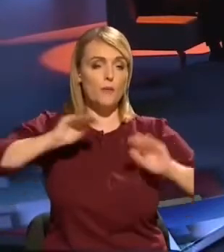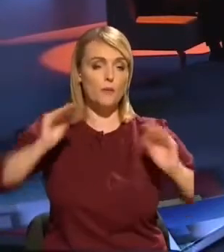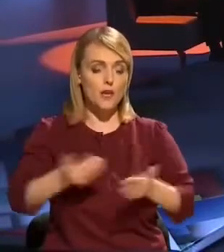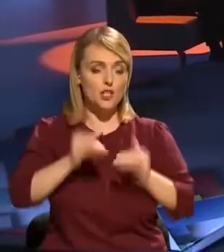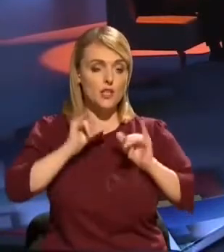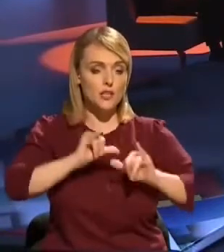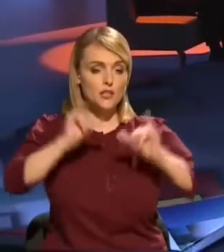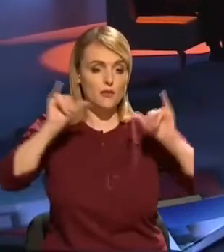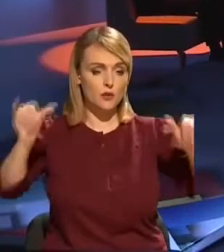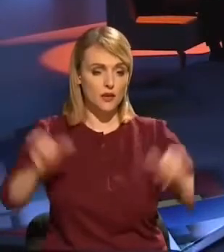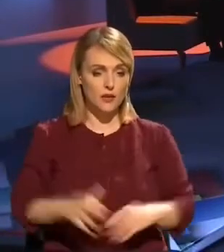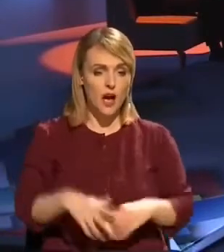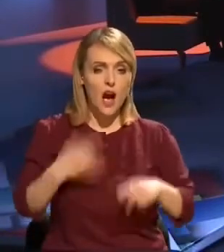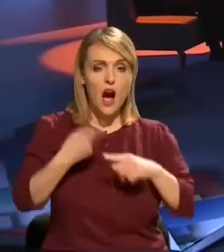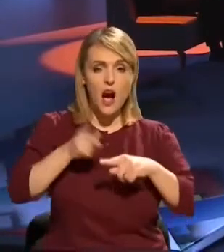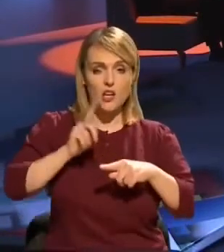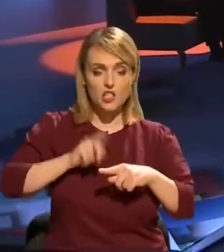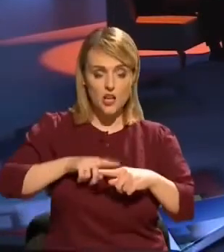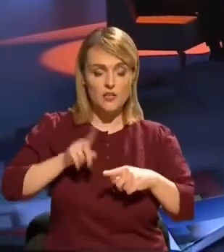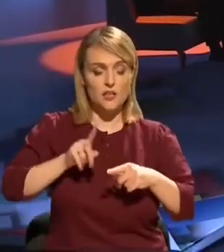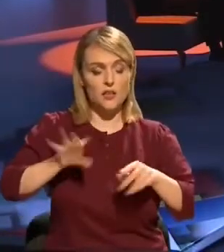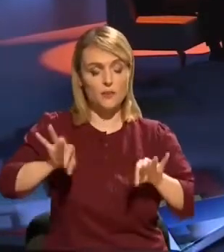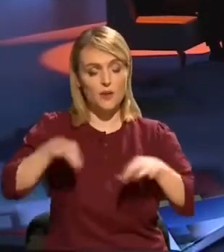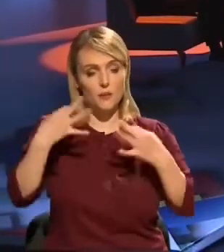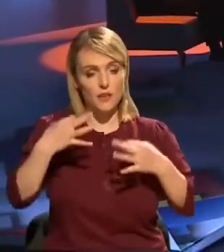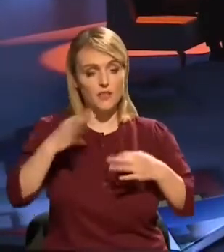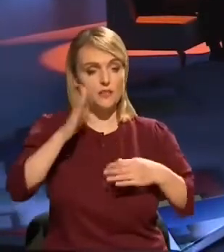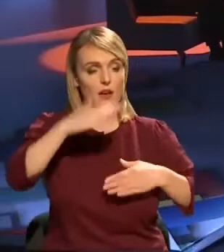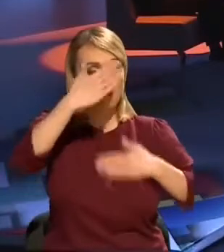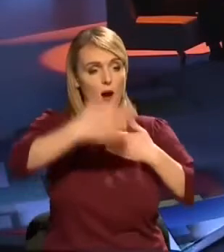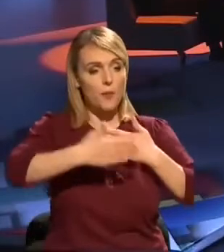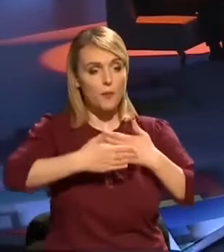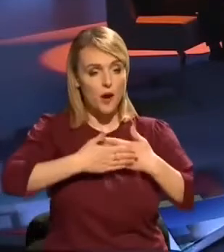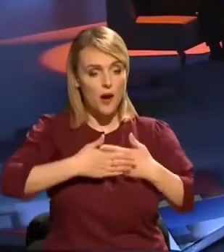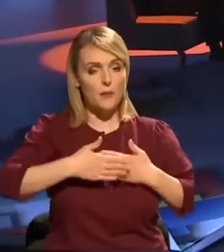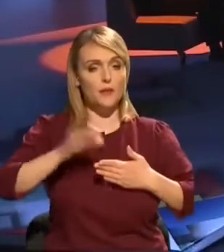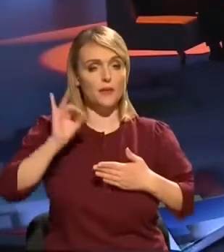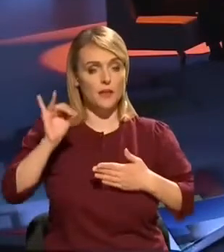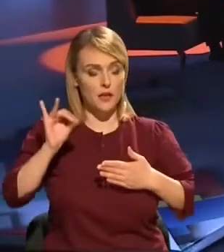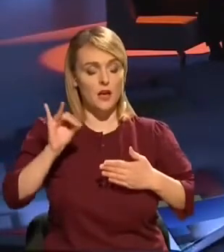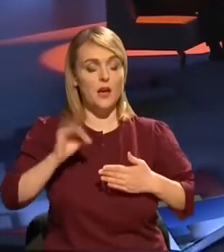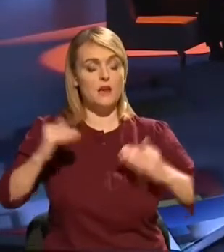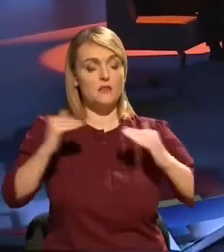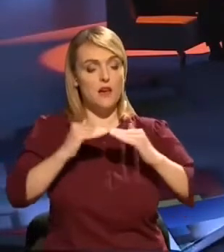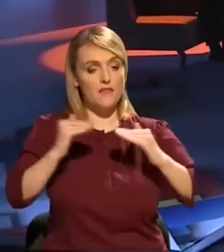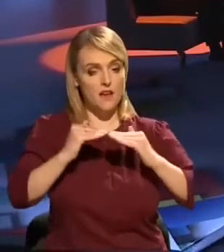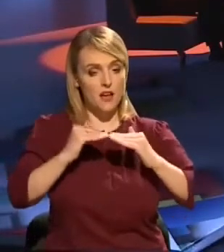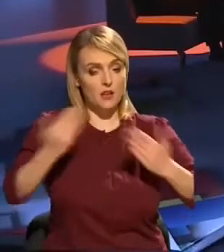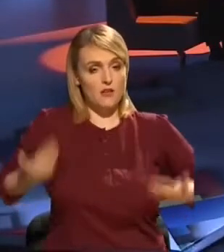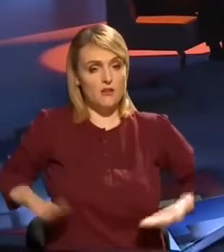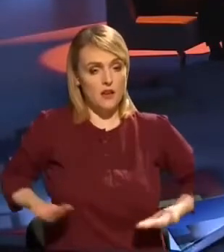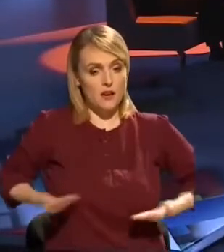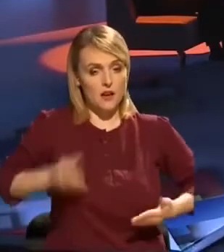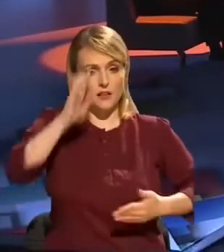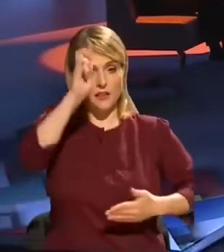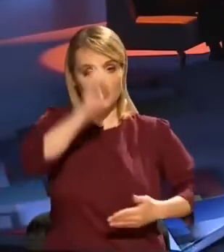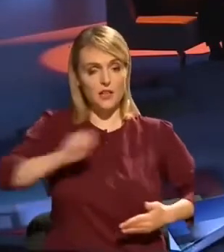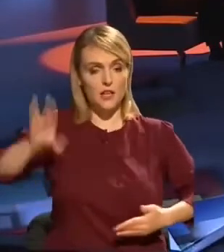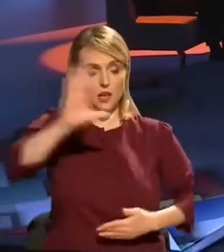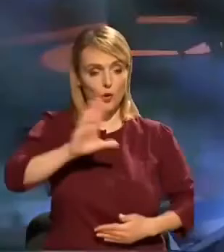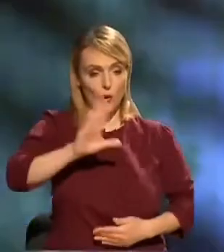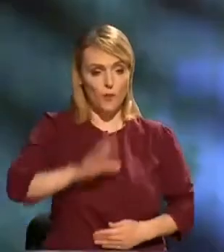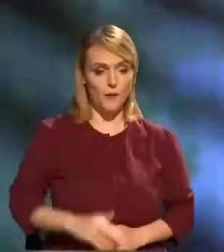lucru permițându-ne să ne apropiem ulterior și mai mult de valorile și modelul nivelului de trai din țările